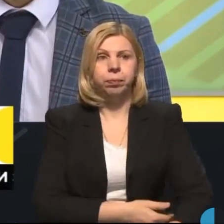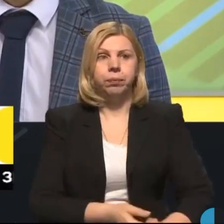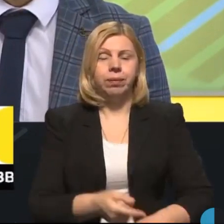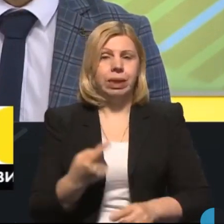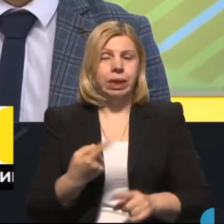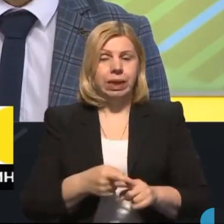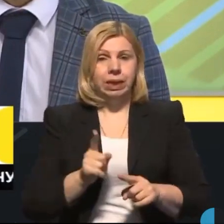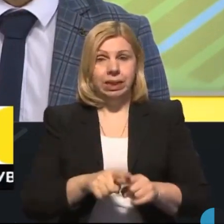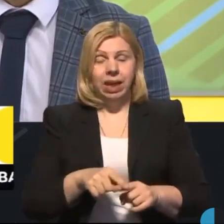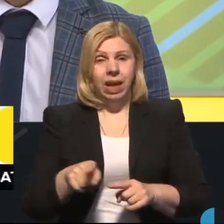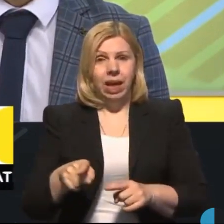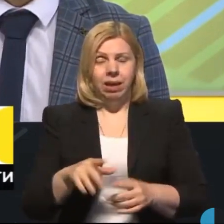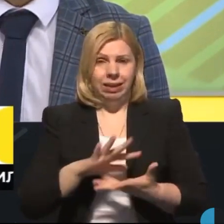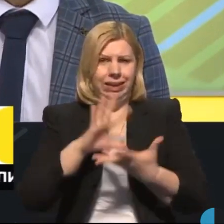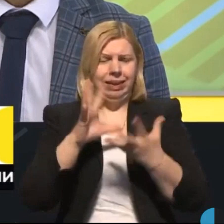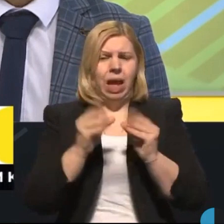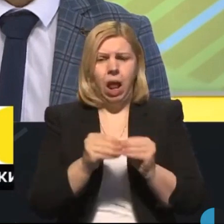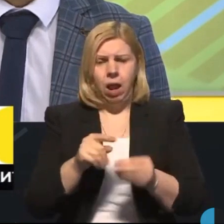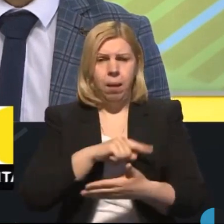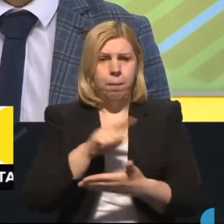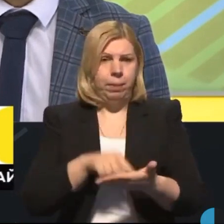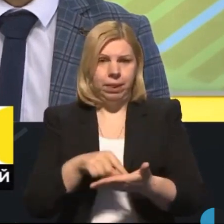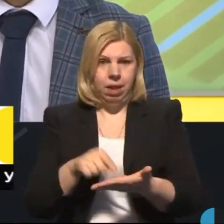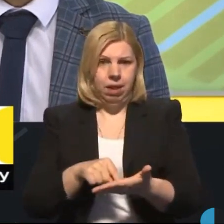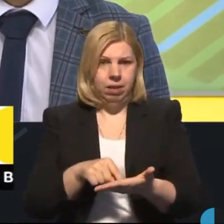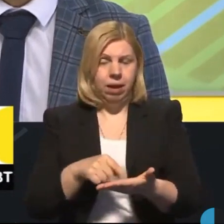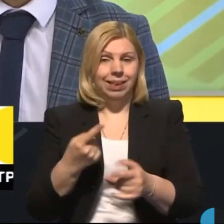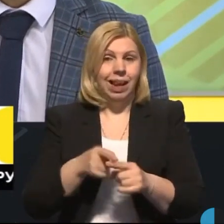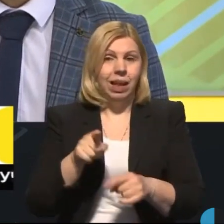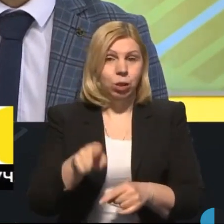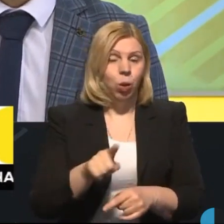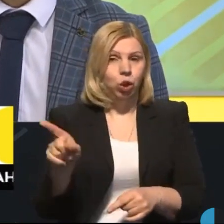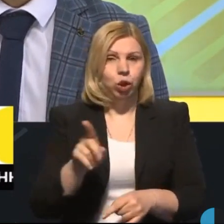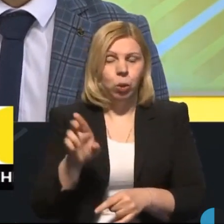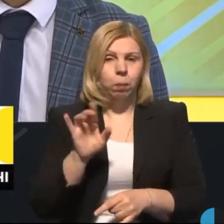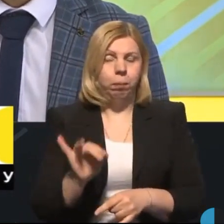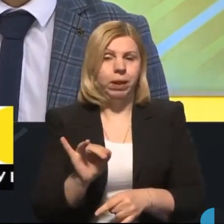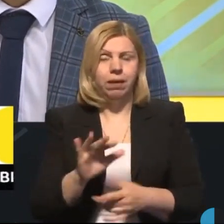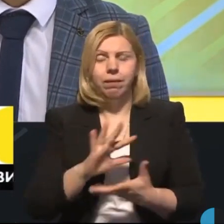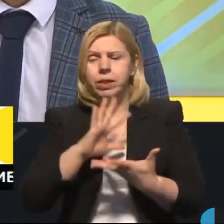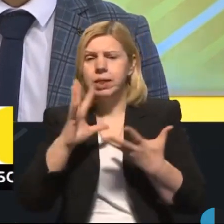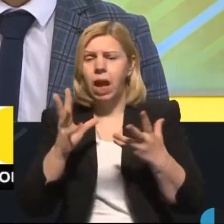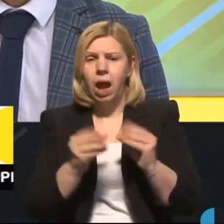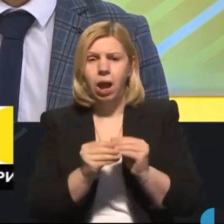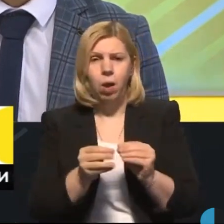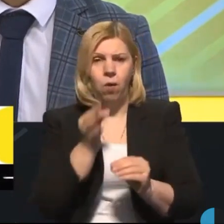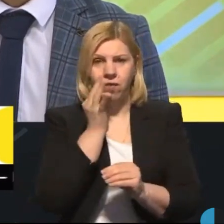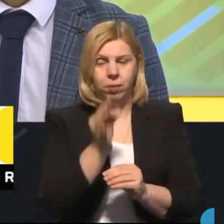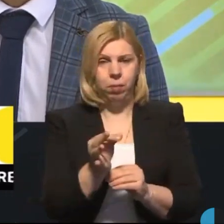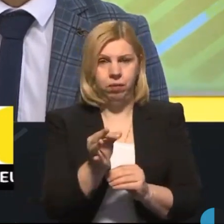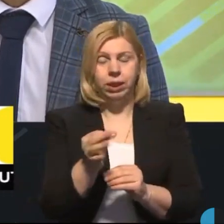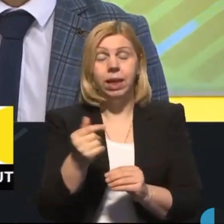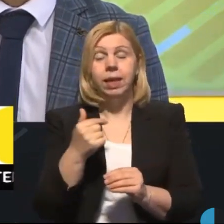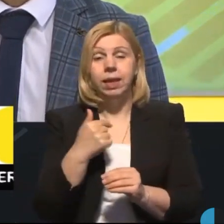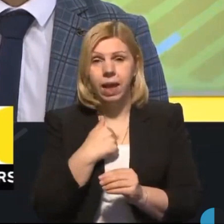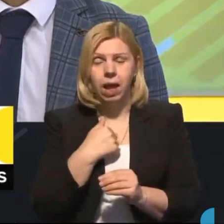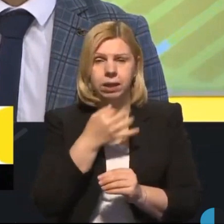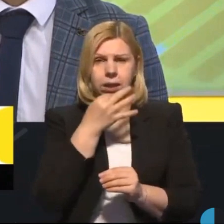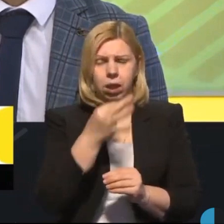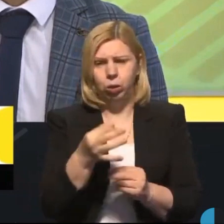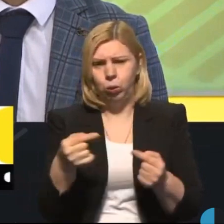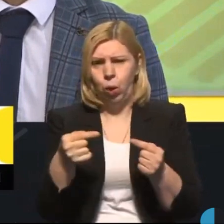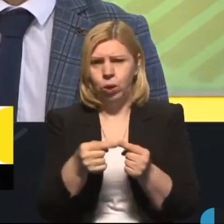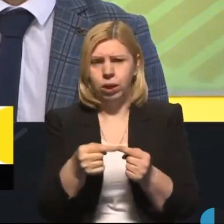Це занадто загальне питання. Для того, щоб в загальному відповісти, я скажу